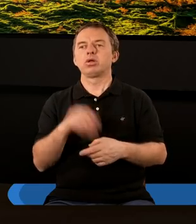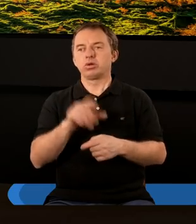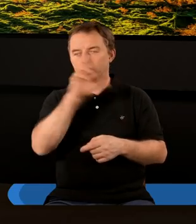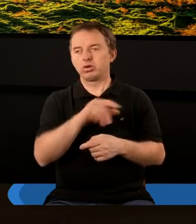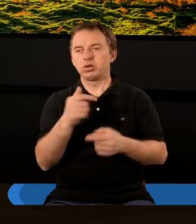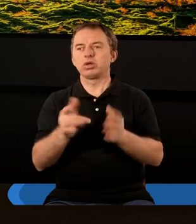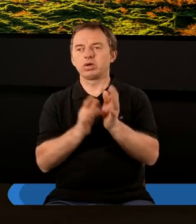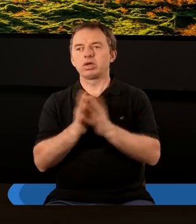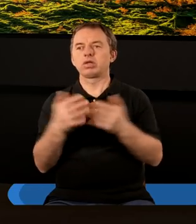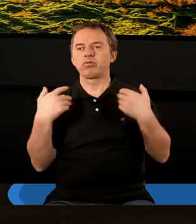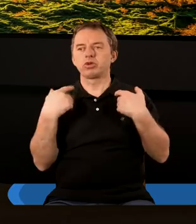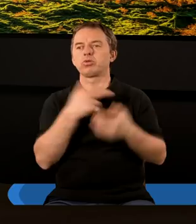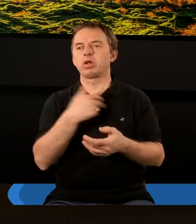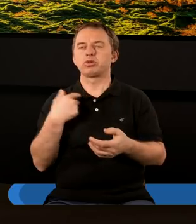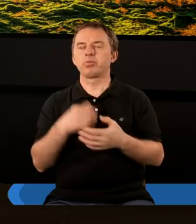rzeczywiście jest Jezus Chrystus?